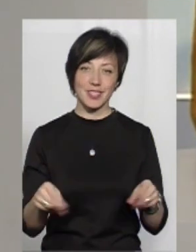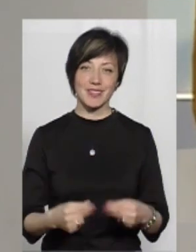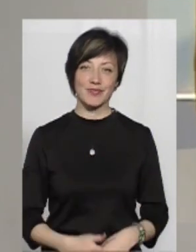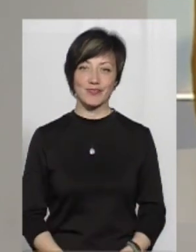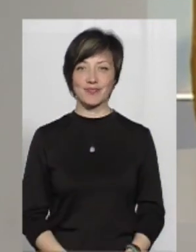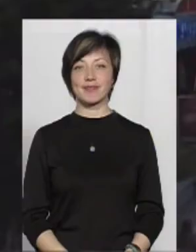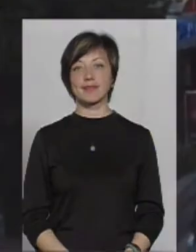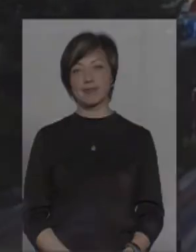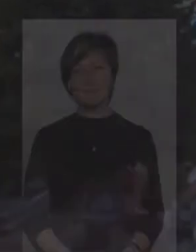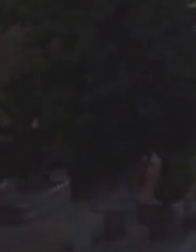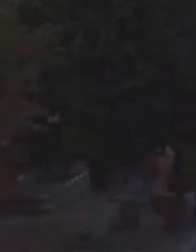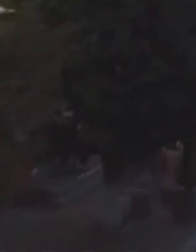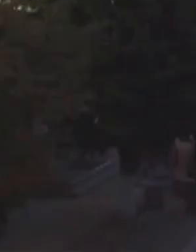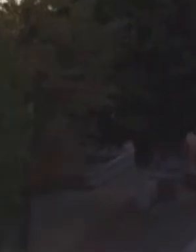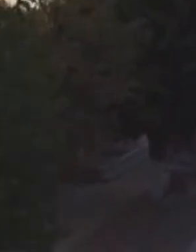щастить.